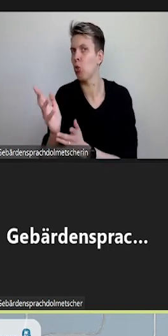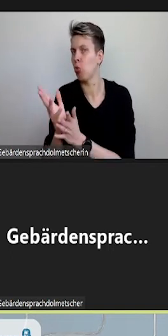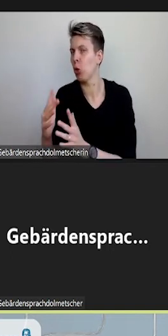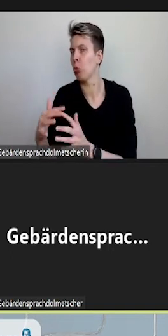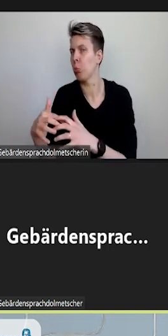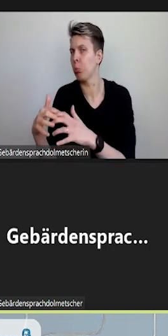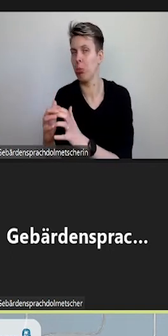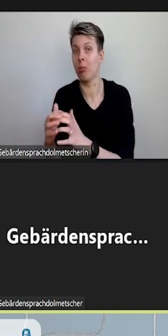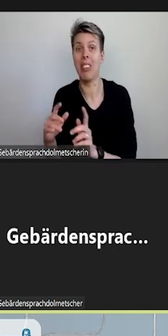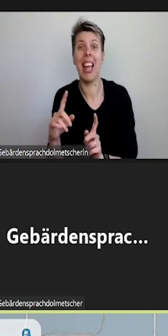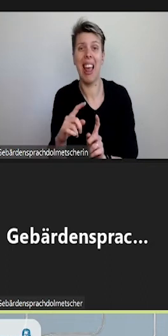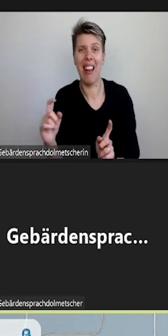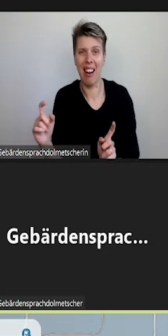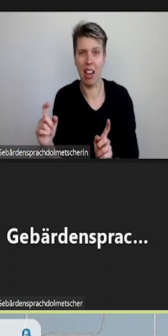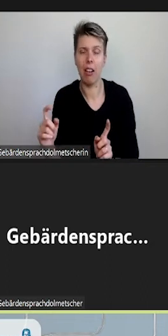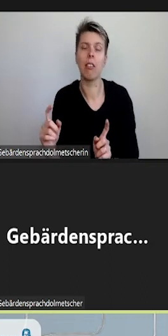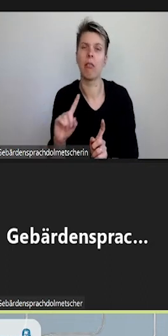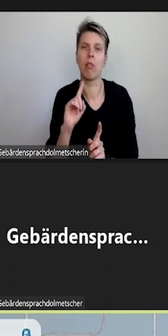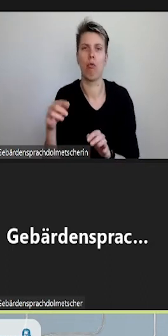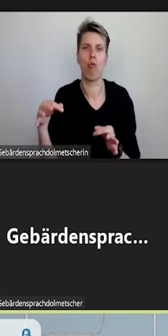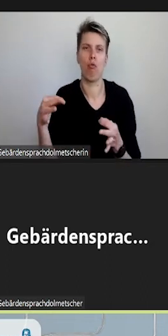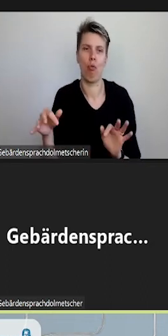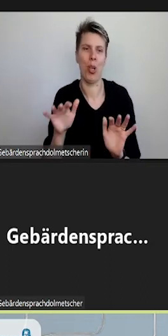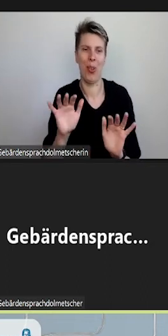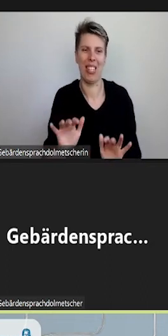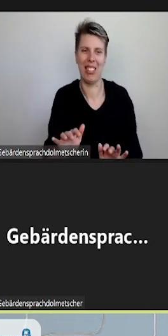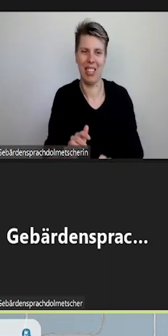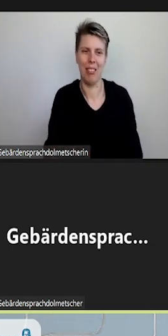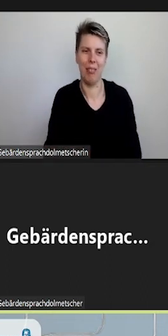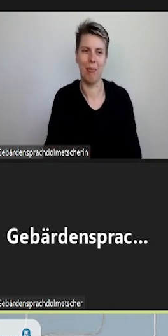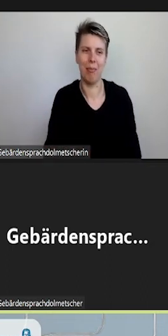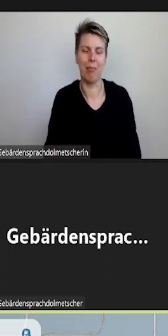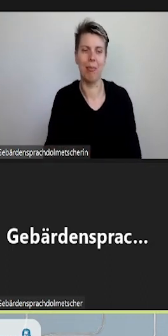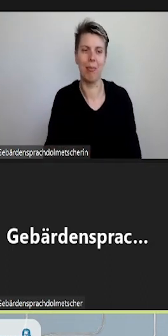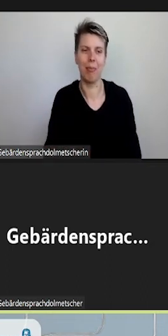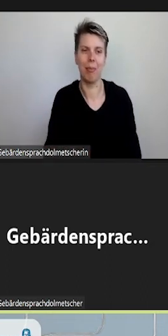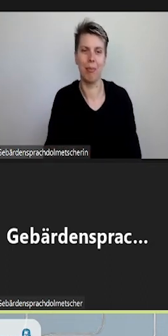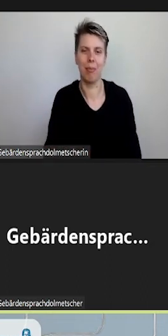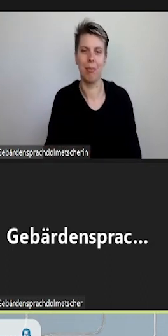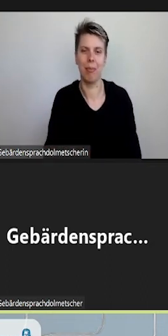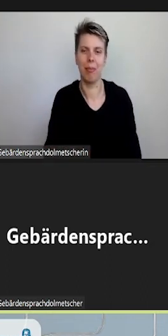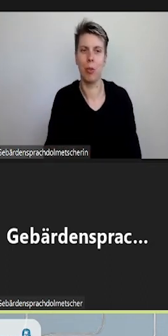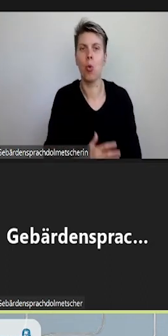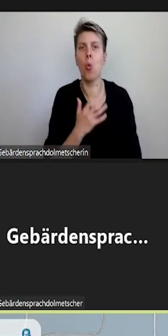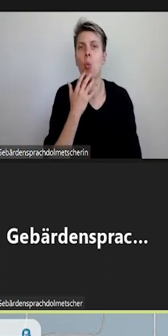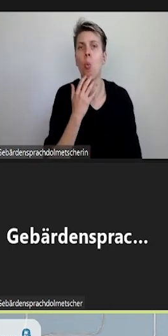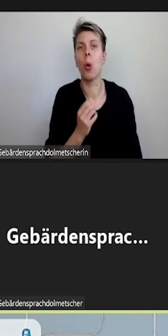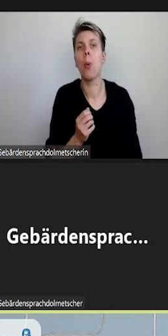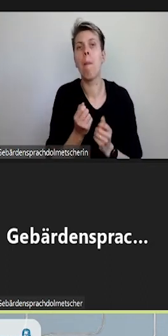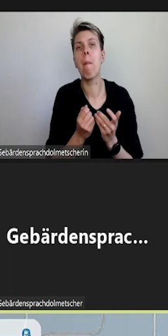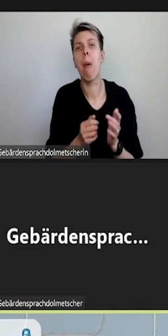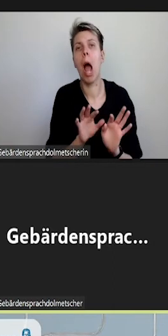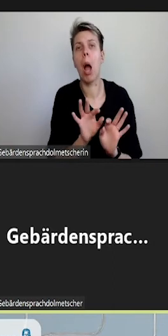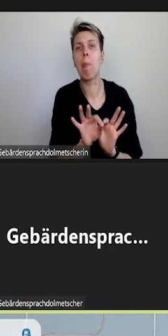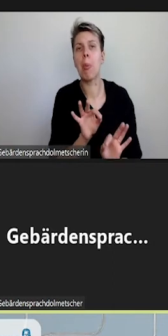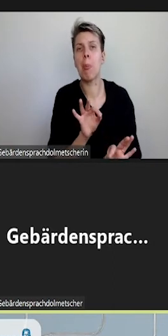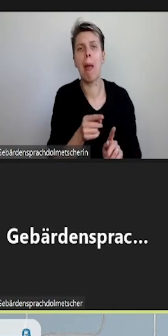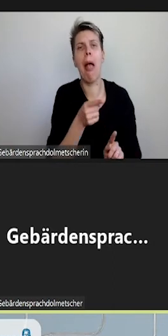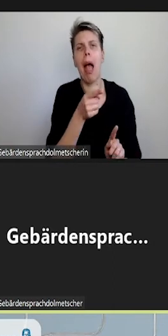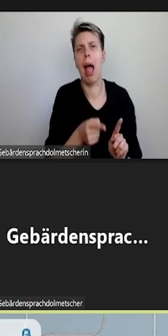Einen Link dazu finden Sie ebenfalls auf der Folie. Ich gehe nur auf ein paar Punkte von diesen